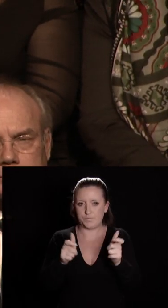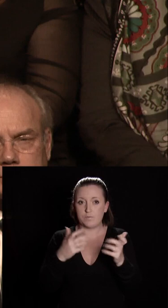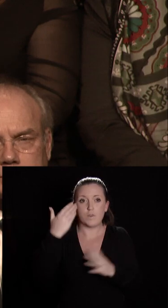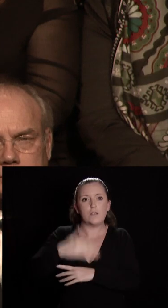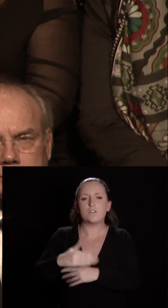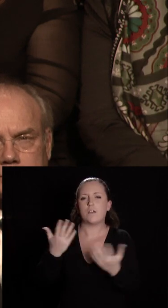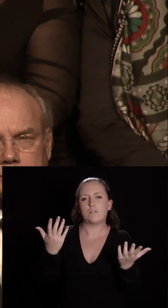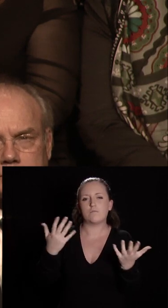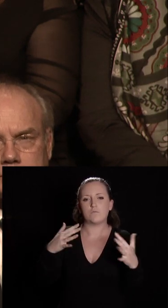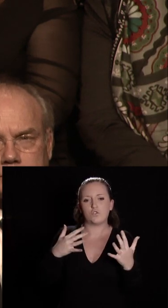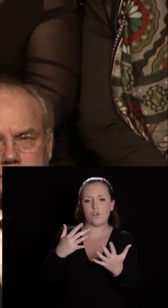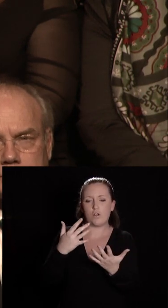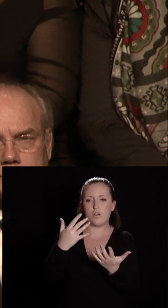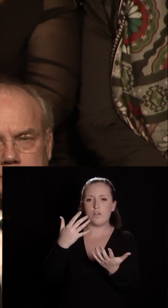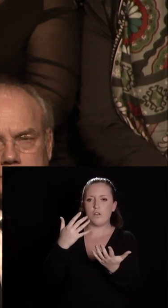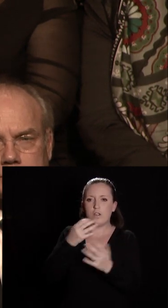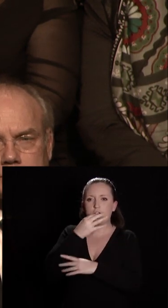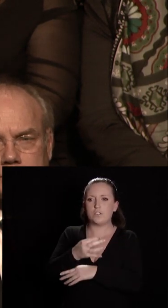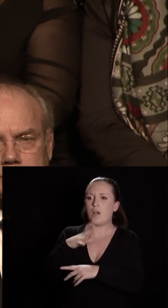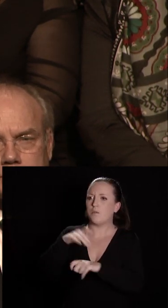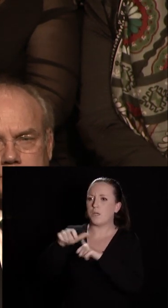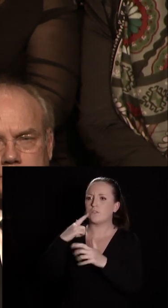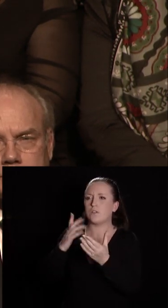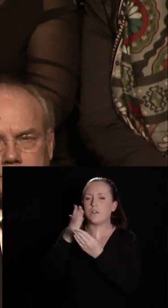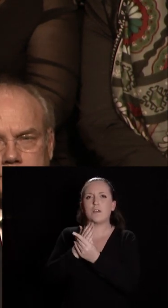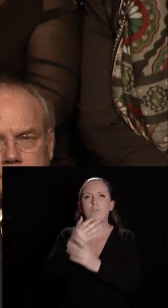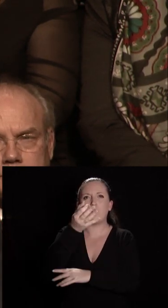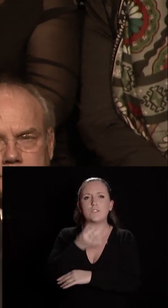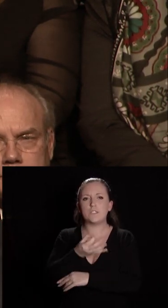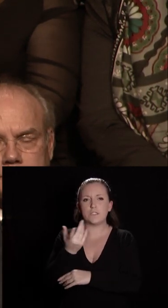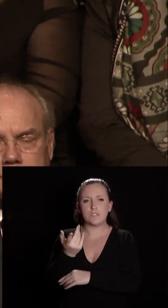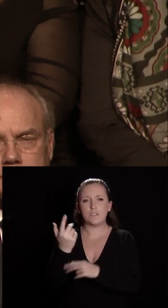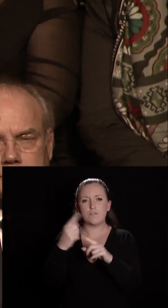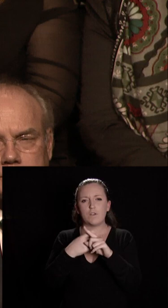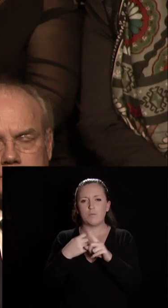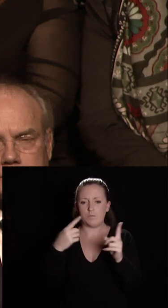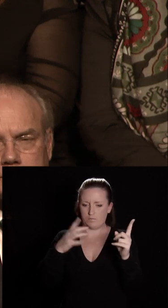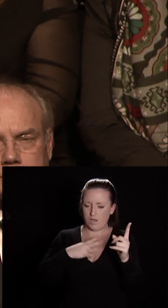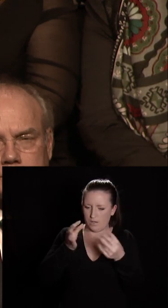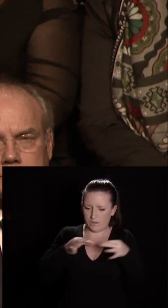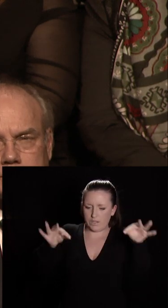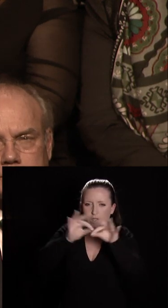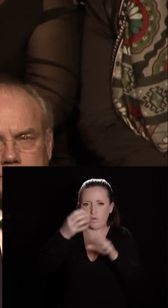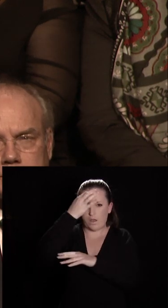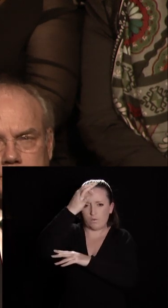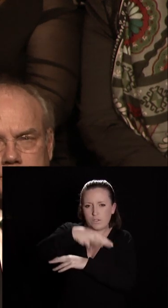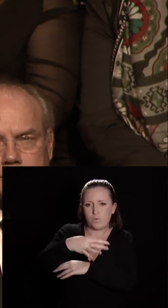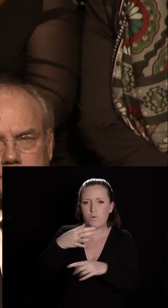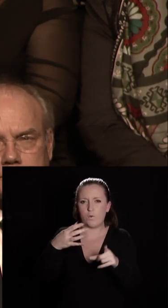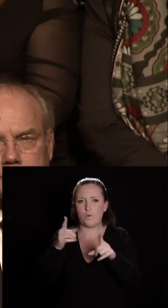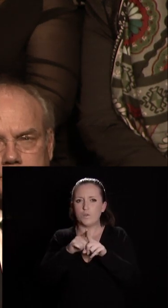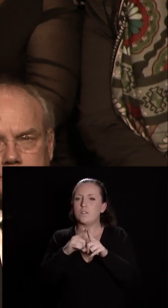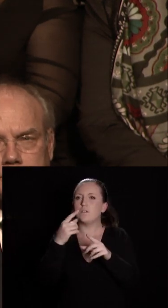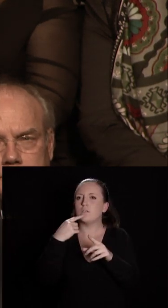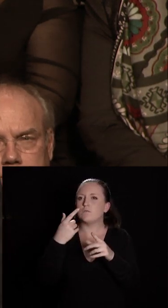retenus, cela a été dit par un intervenant tout à l'heure, parmi les territoires d'innovation et de grands d'innovation, nom de